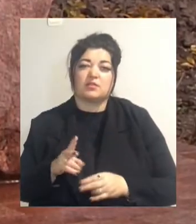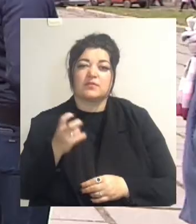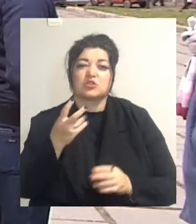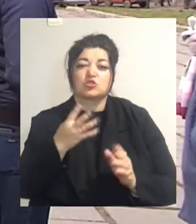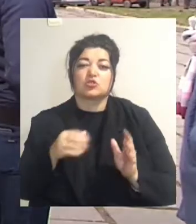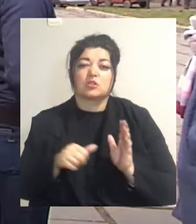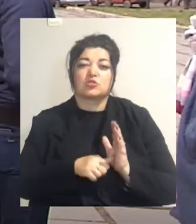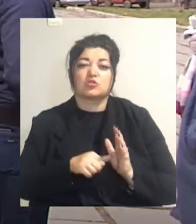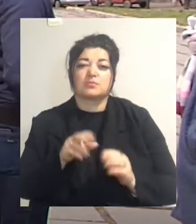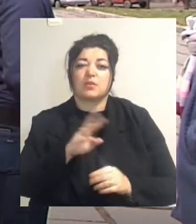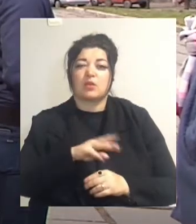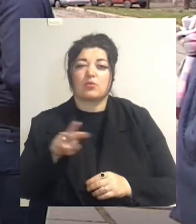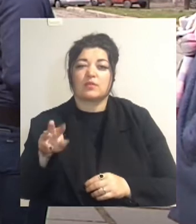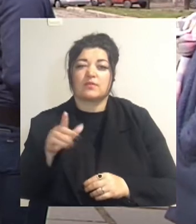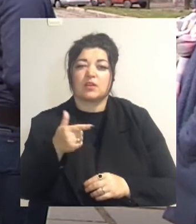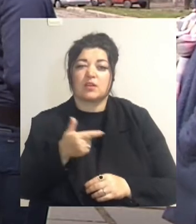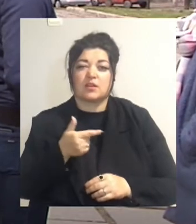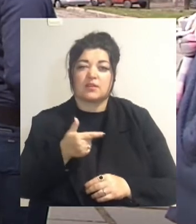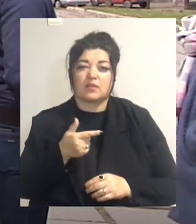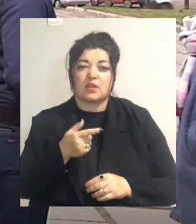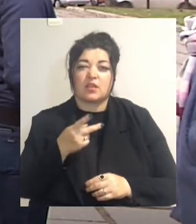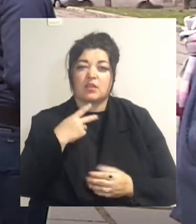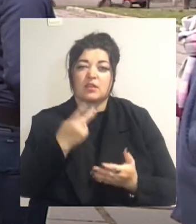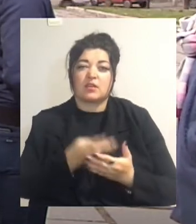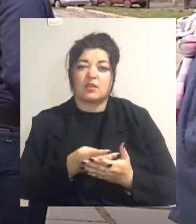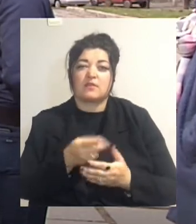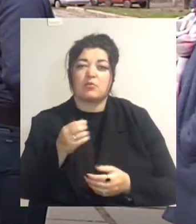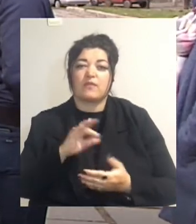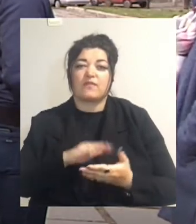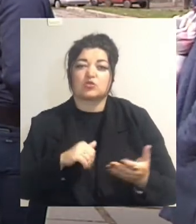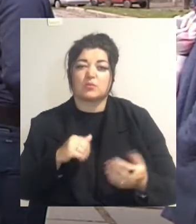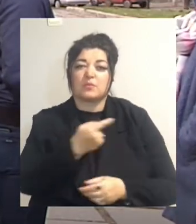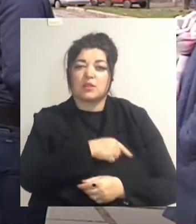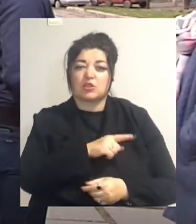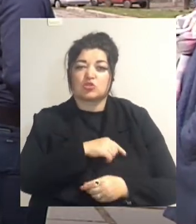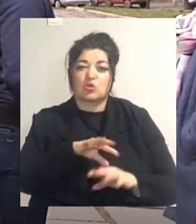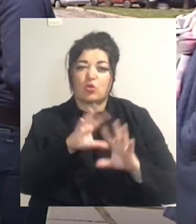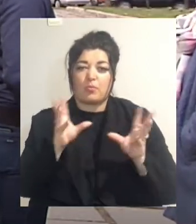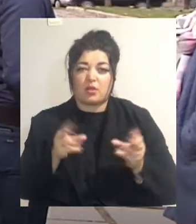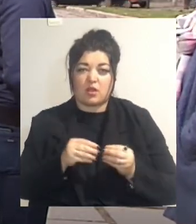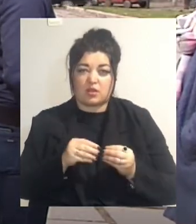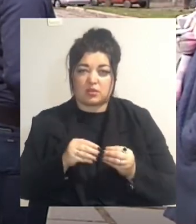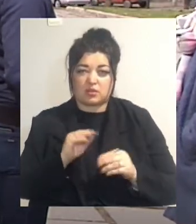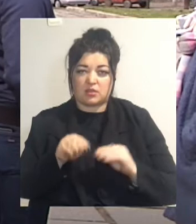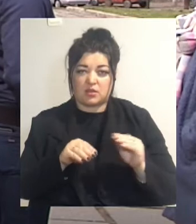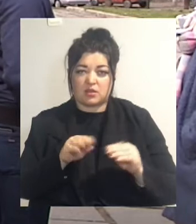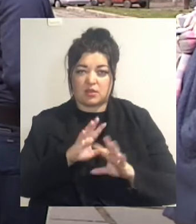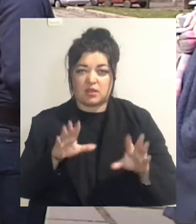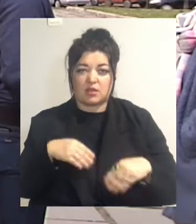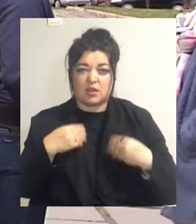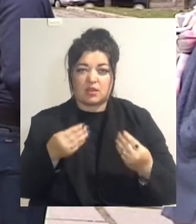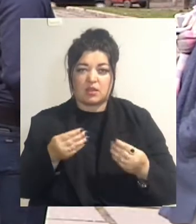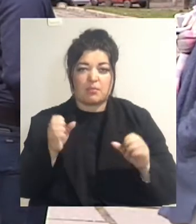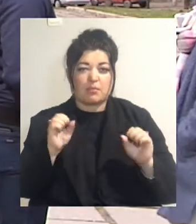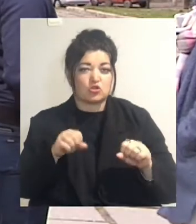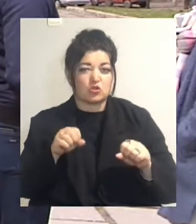Наявність або, скажімо прямо, відсутність медичного обладнання, відсутність спеціалістів не дає можливості у